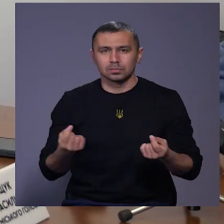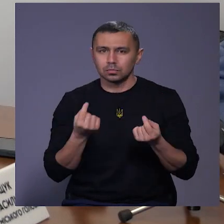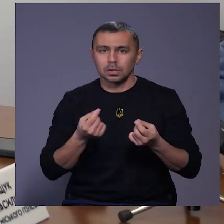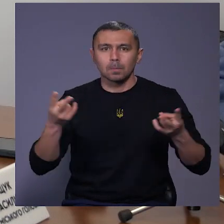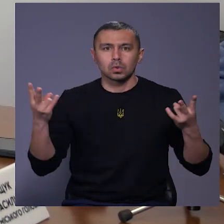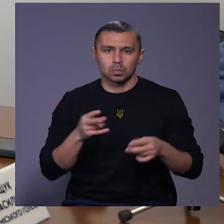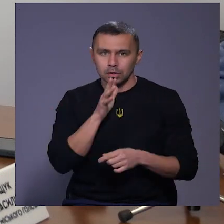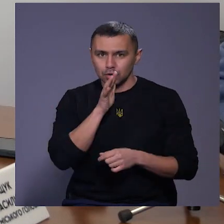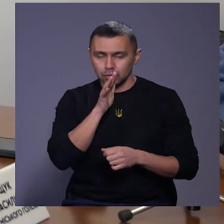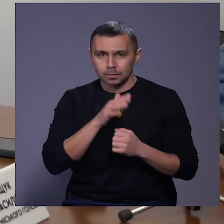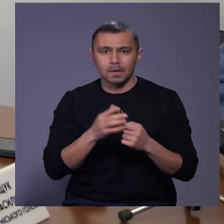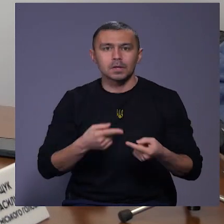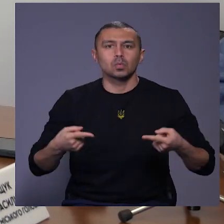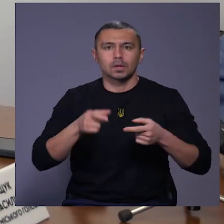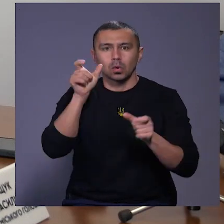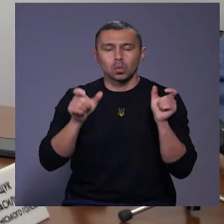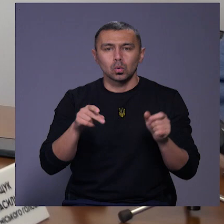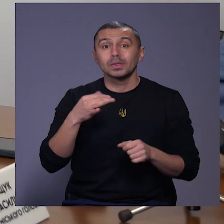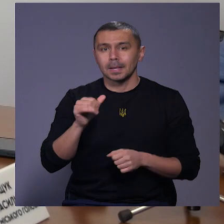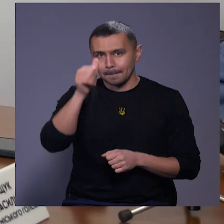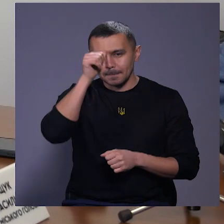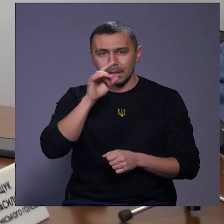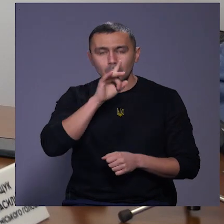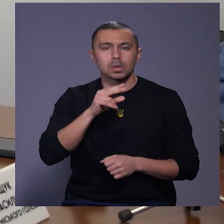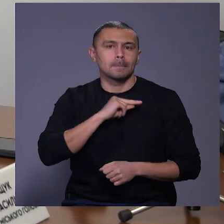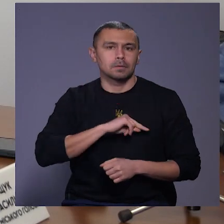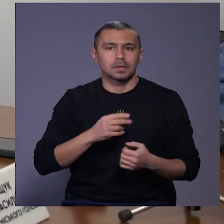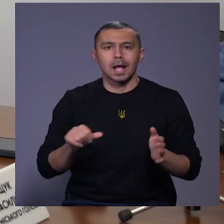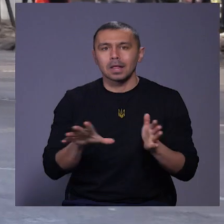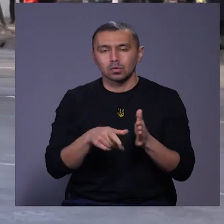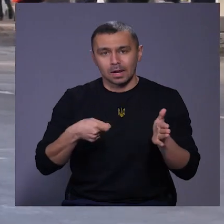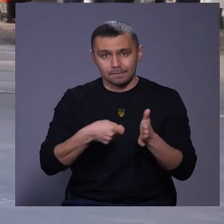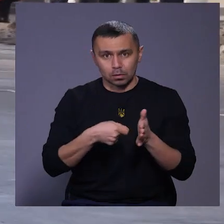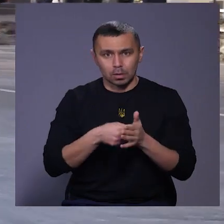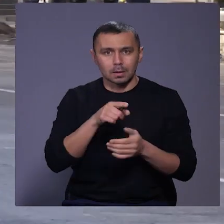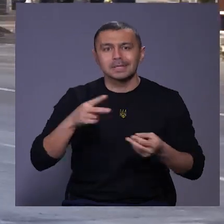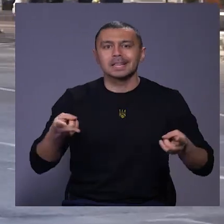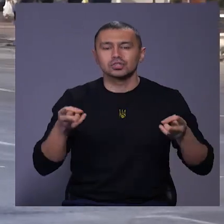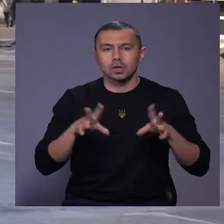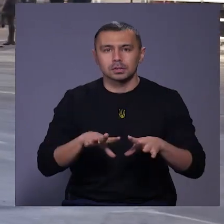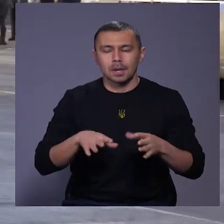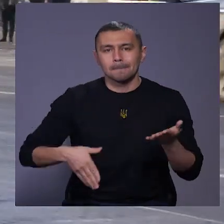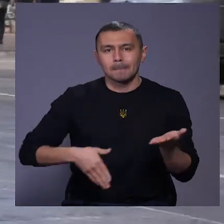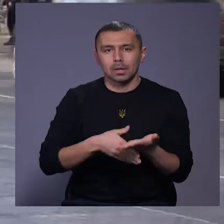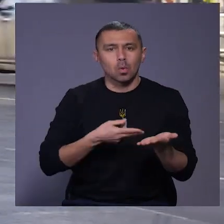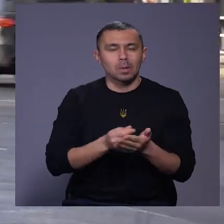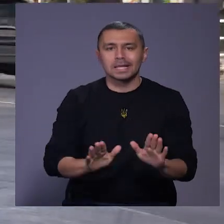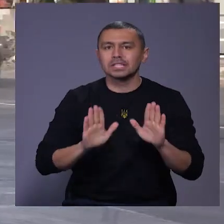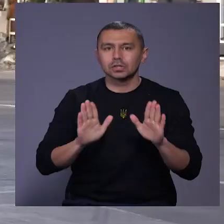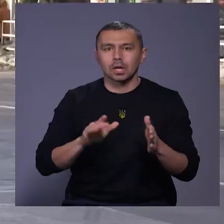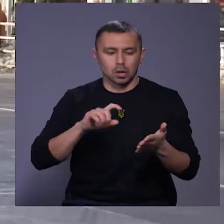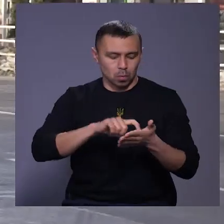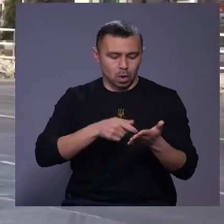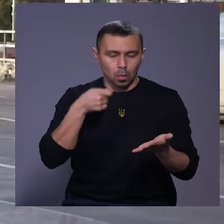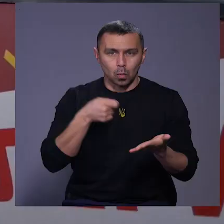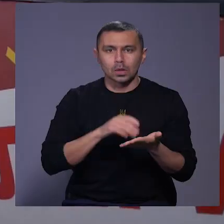потребує часу. Відповідно, лютий місяць не буде працювати електронний квиток як такий. Там залишаються методи оплати лише QR